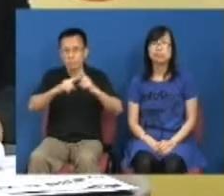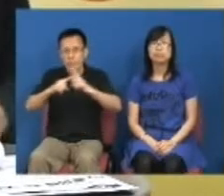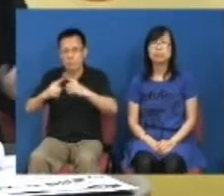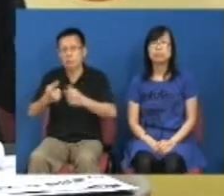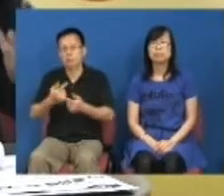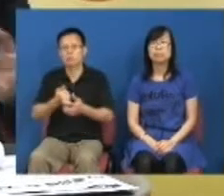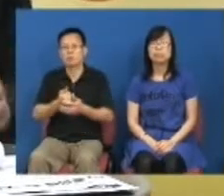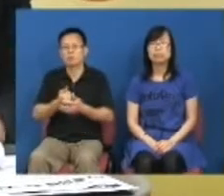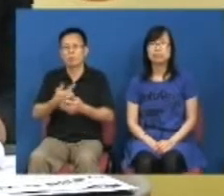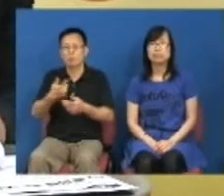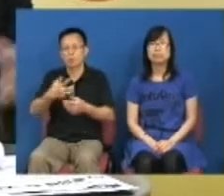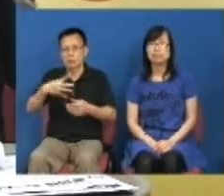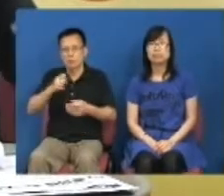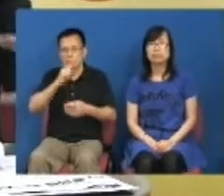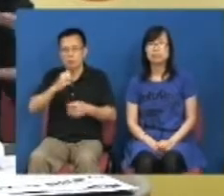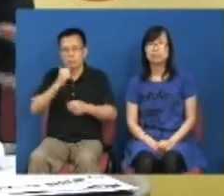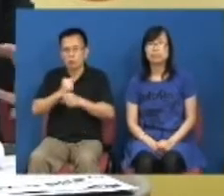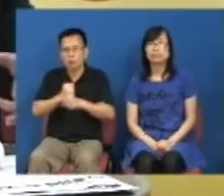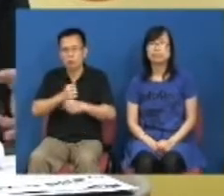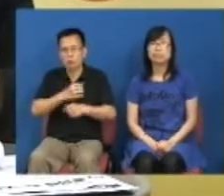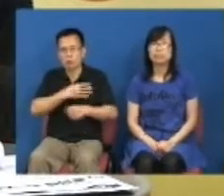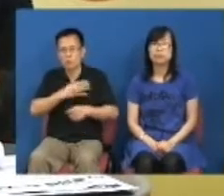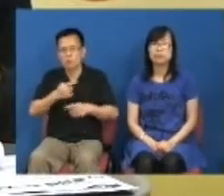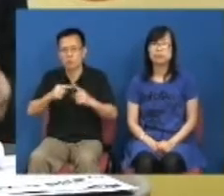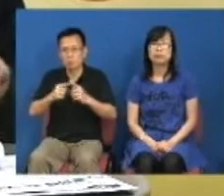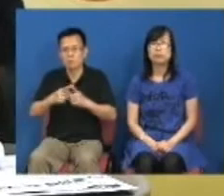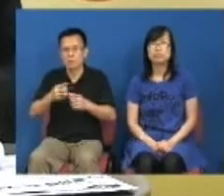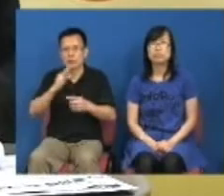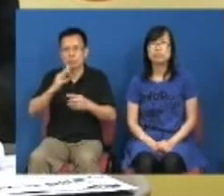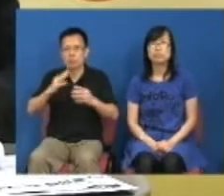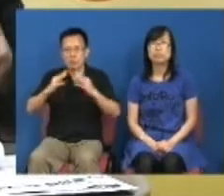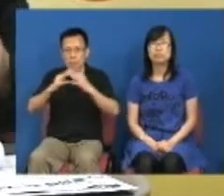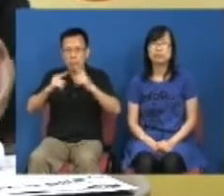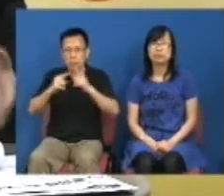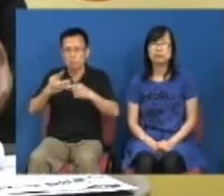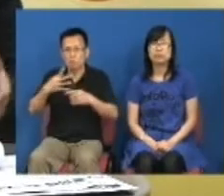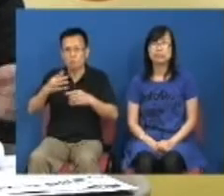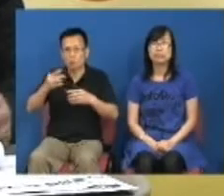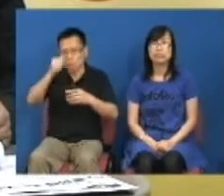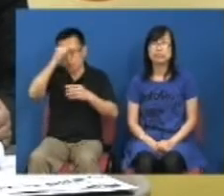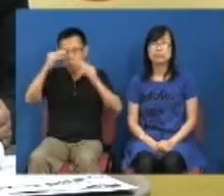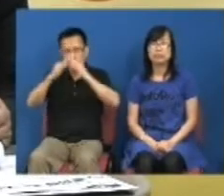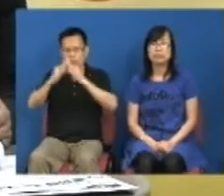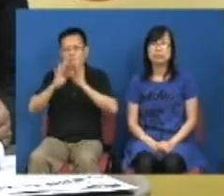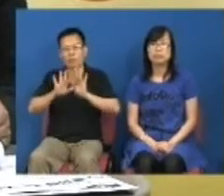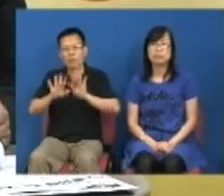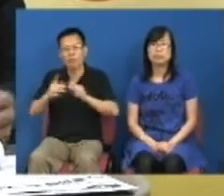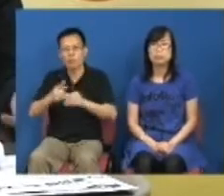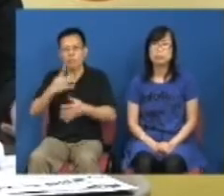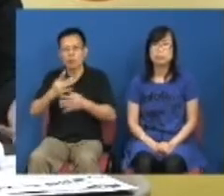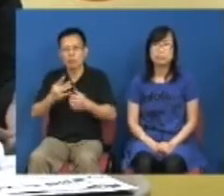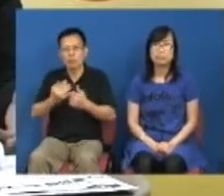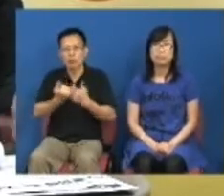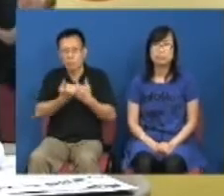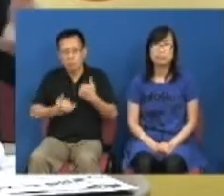持有工作证的人他们的家人如果是需要用到医院的服务包括分娩的服务